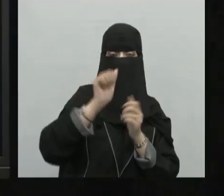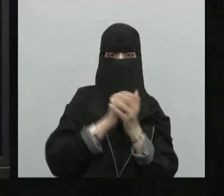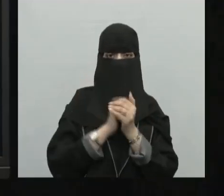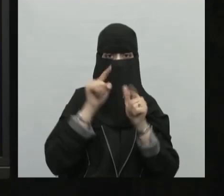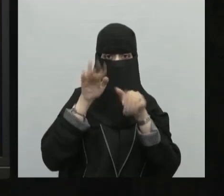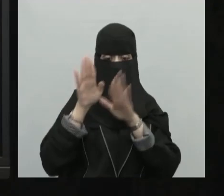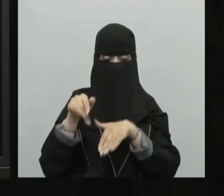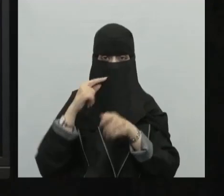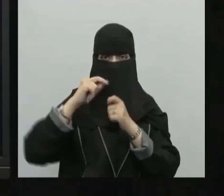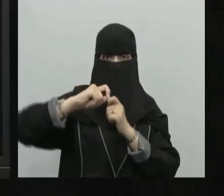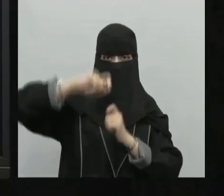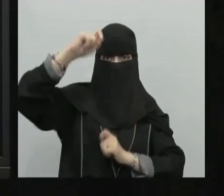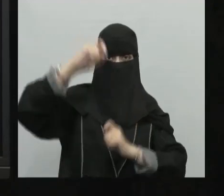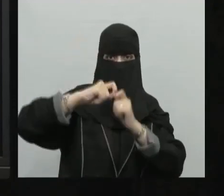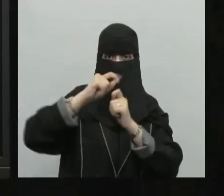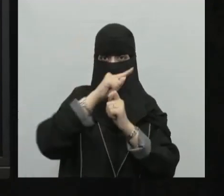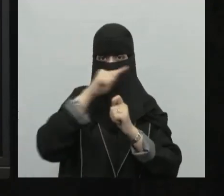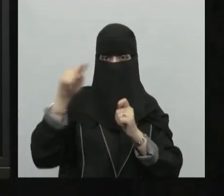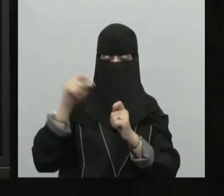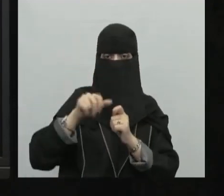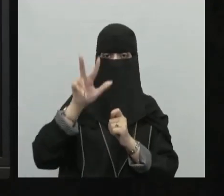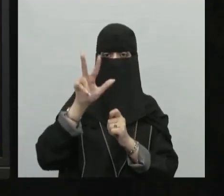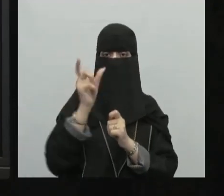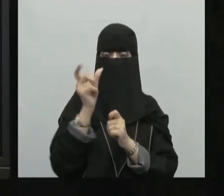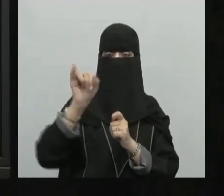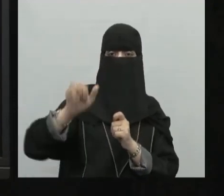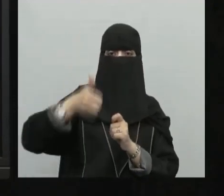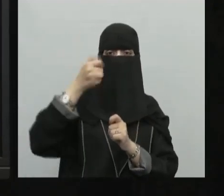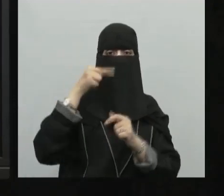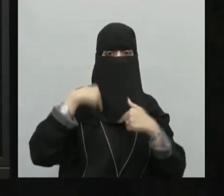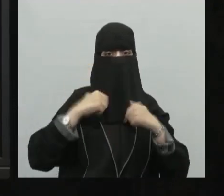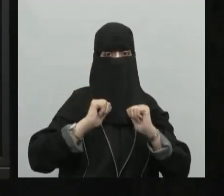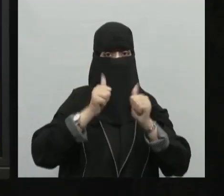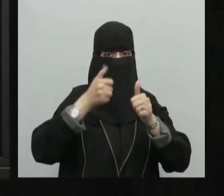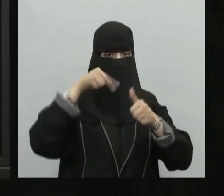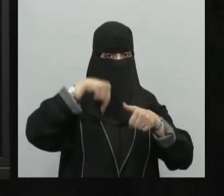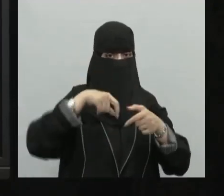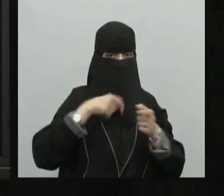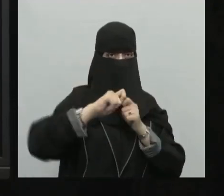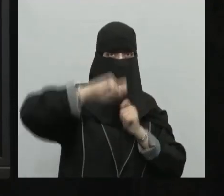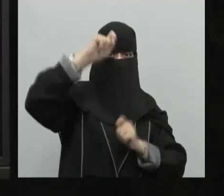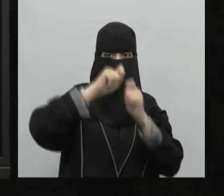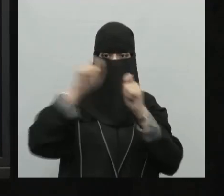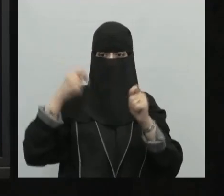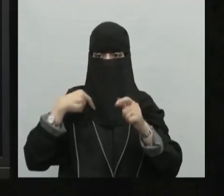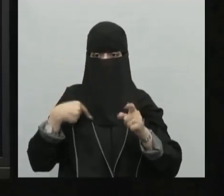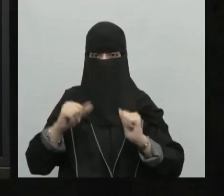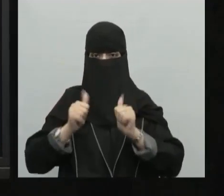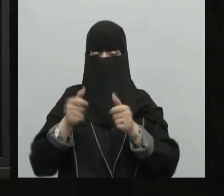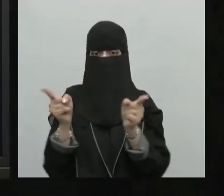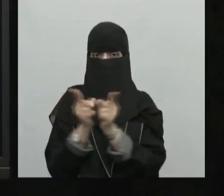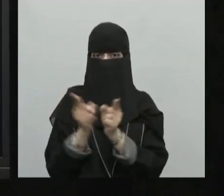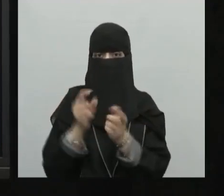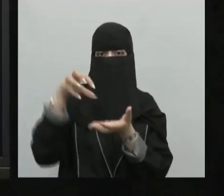الطول ودوائر العرض استطعنا أن نحدد المواقع كما ذكرنا لكم أن من الفوائد